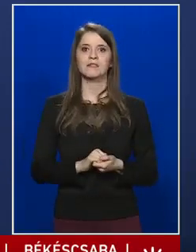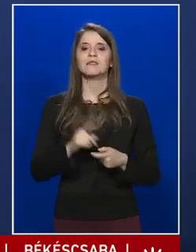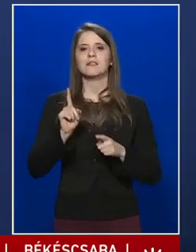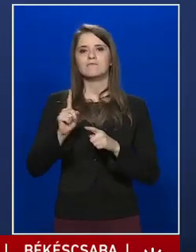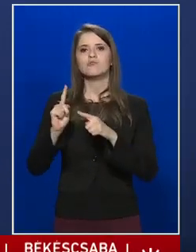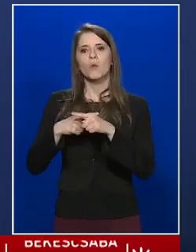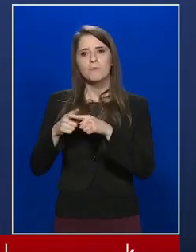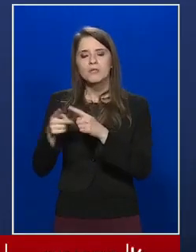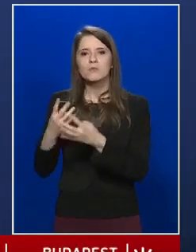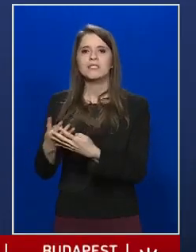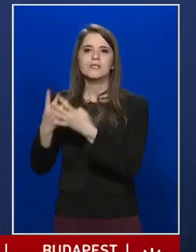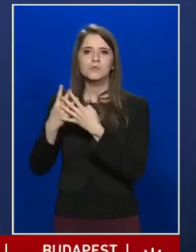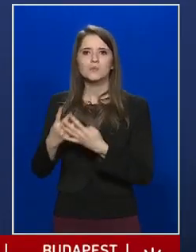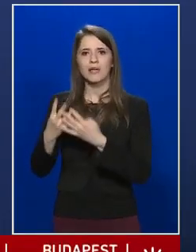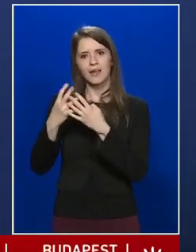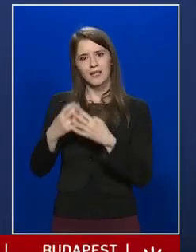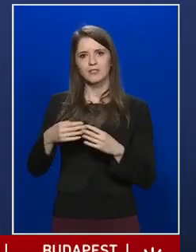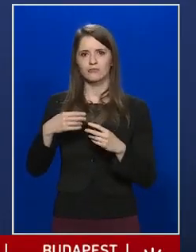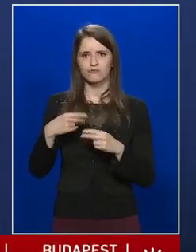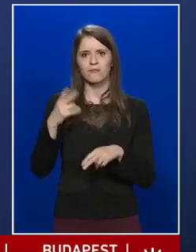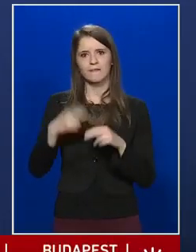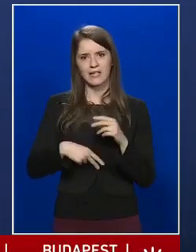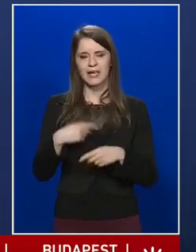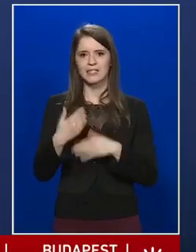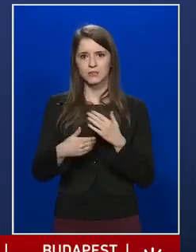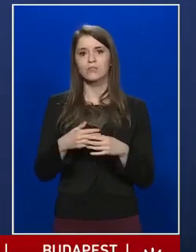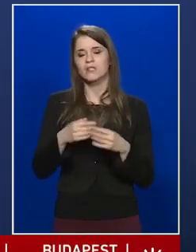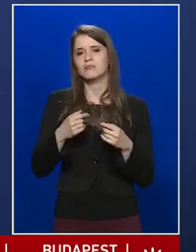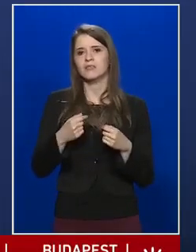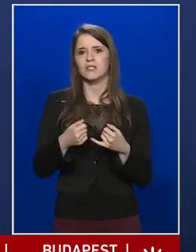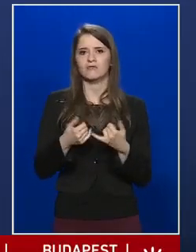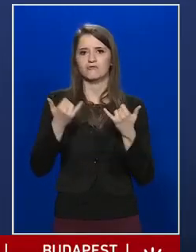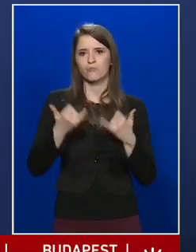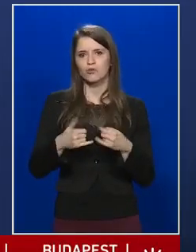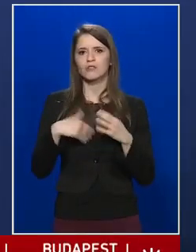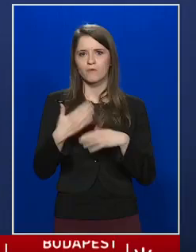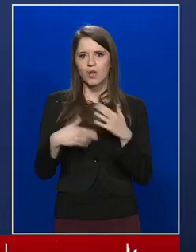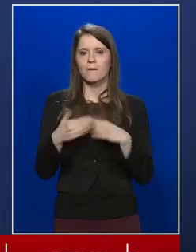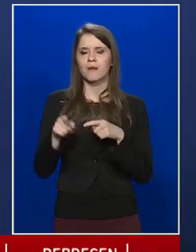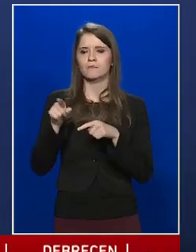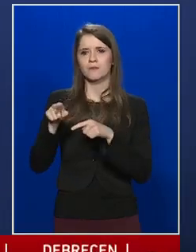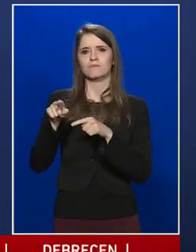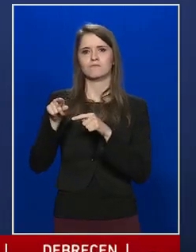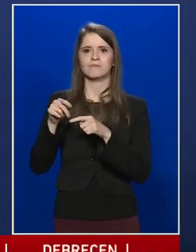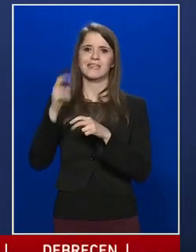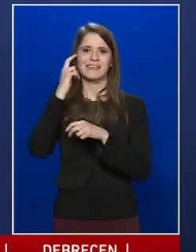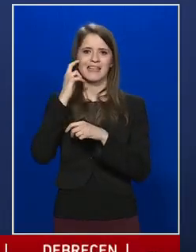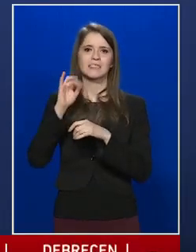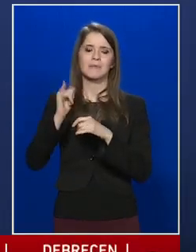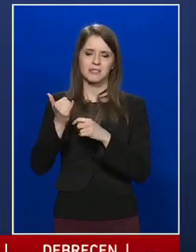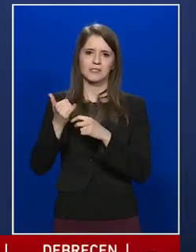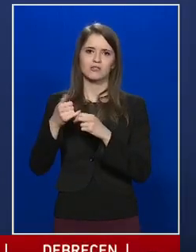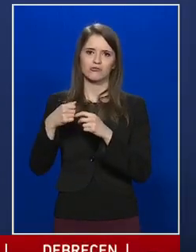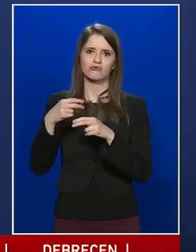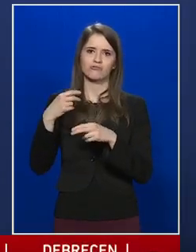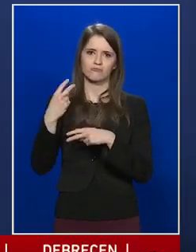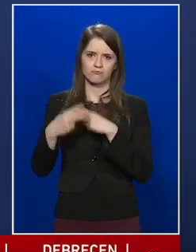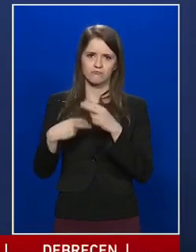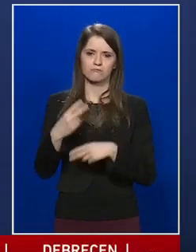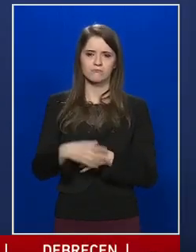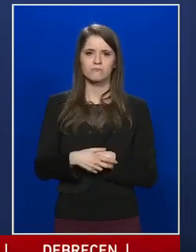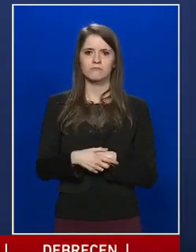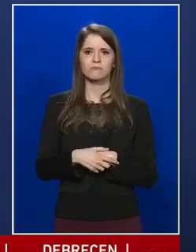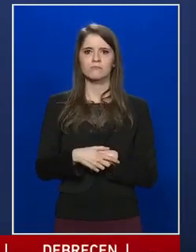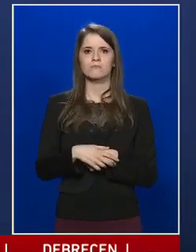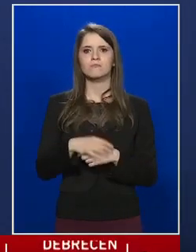szűrést végeztünk, illetve végeztett az intézmény is. Jelen tudásunk szerint